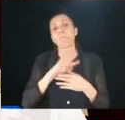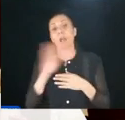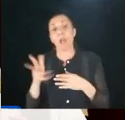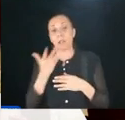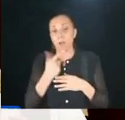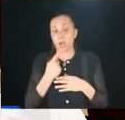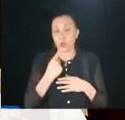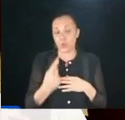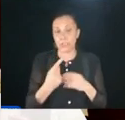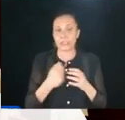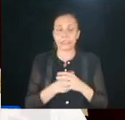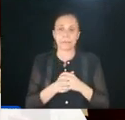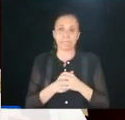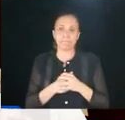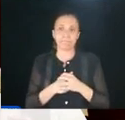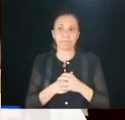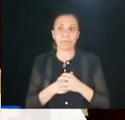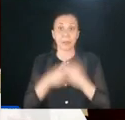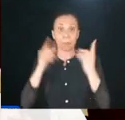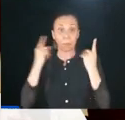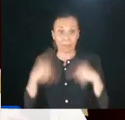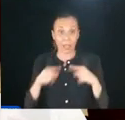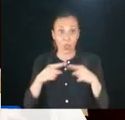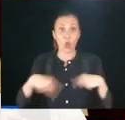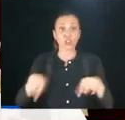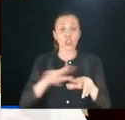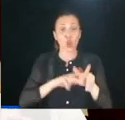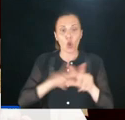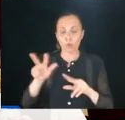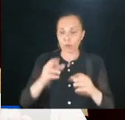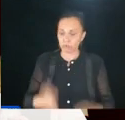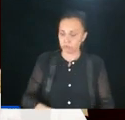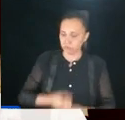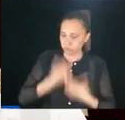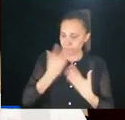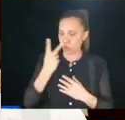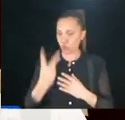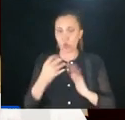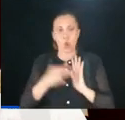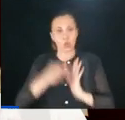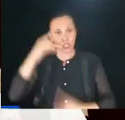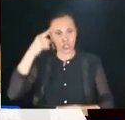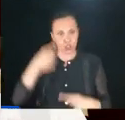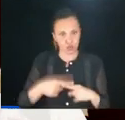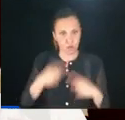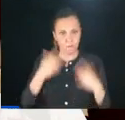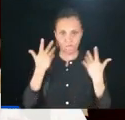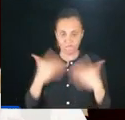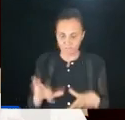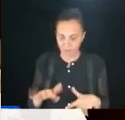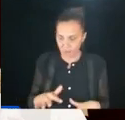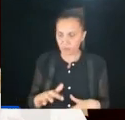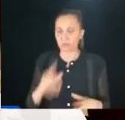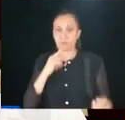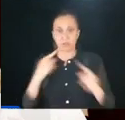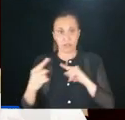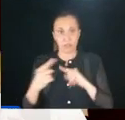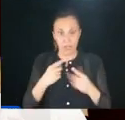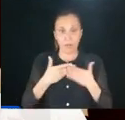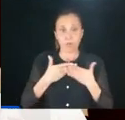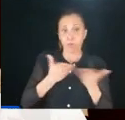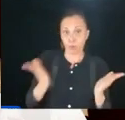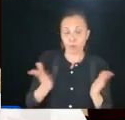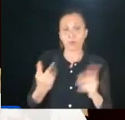voglio anche dire un'altra cosa, tanto per chiarirla. Questo Consiglio Comunale quindi si è espresso con due ordini del giorno. C'è stata poi,